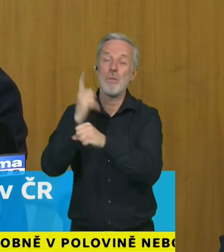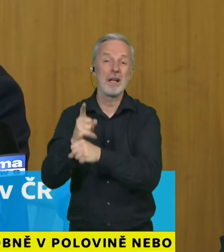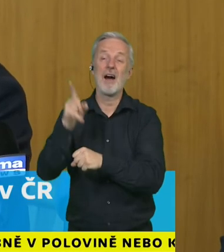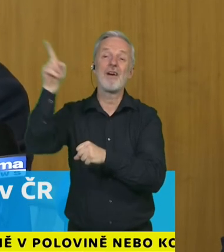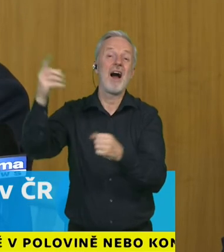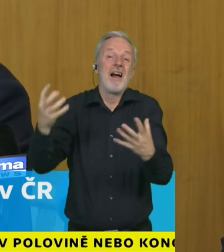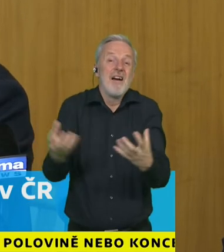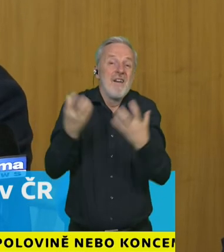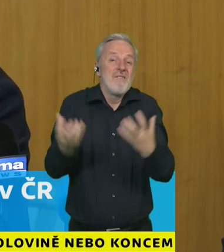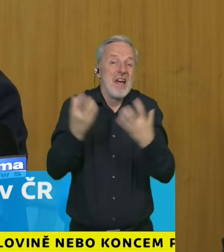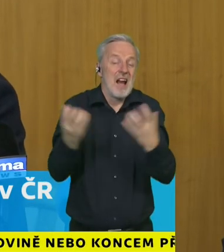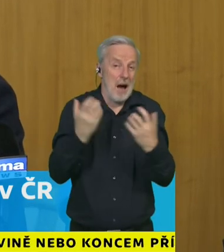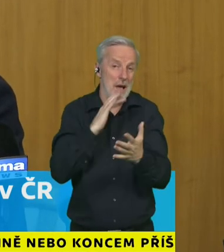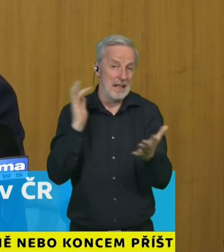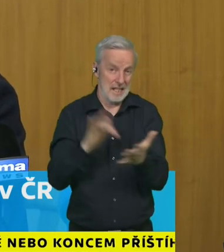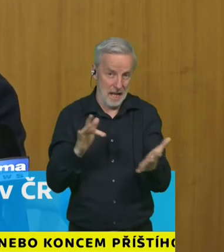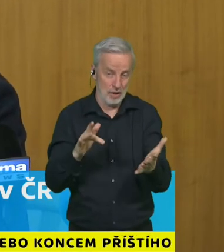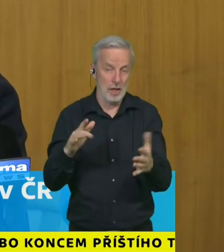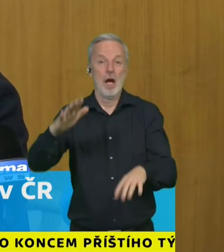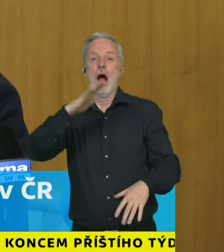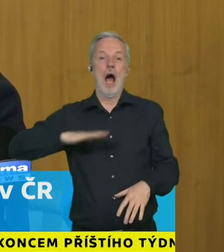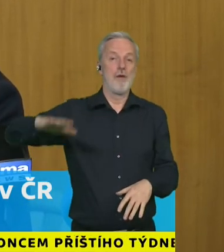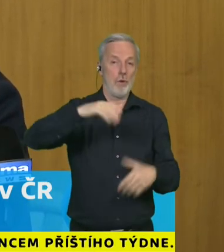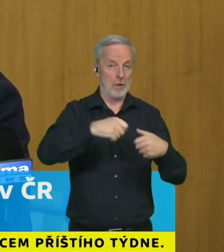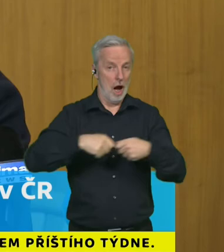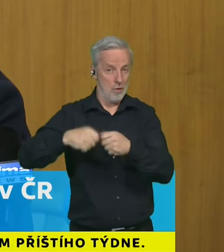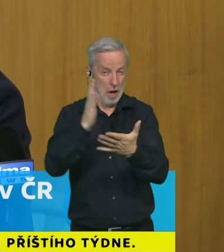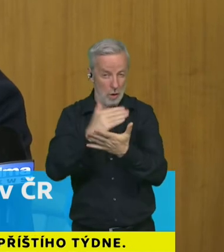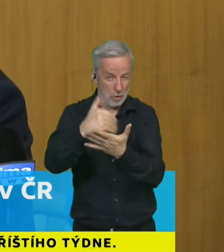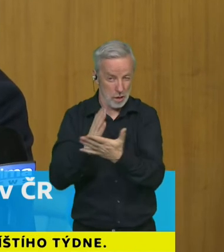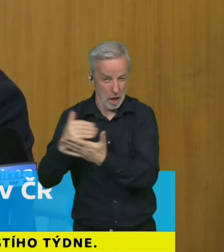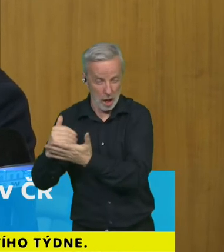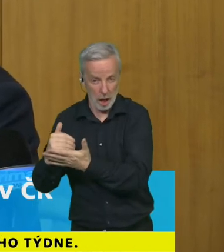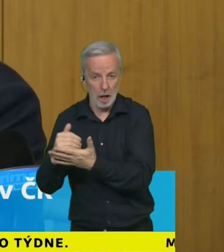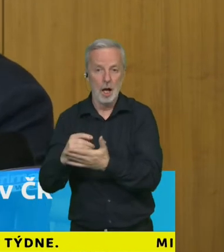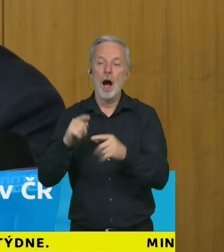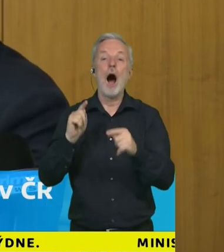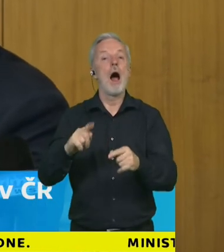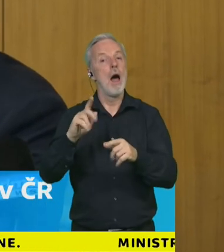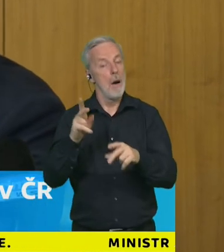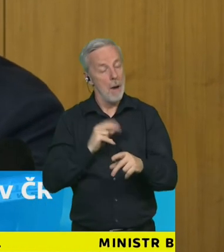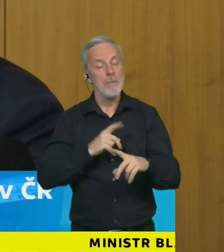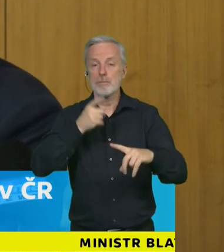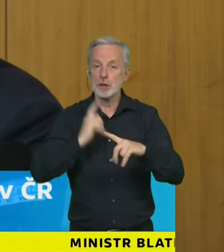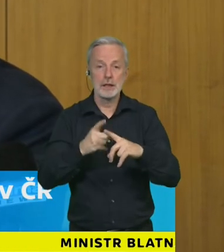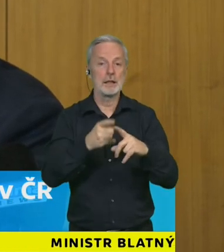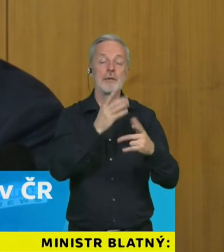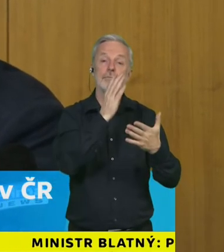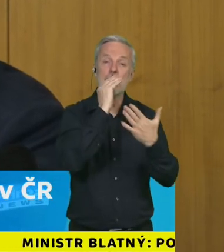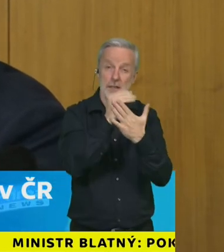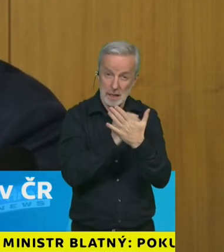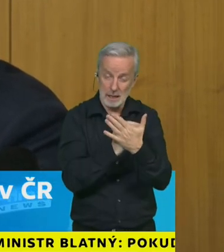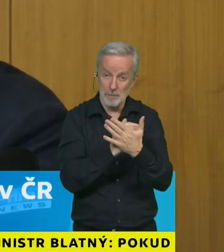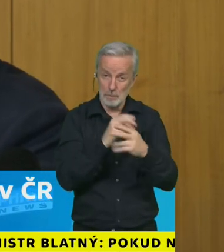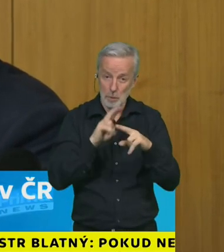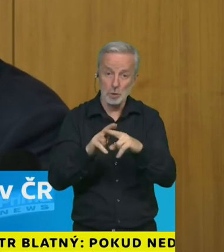jakým způsobem je to strukturováno a ta prioritizace je jednoznačně nastavená akorát uvnitř těchto prioritizovaných skupin